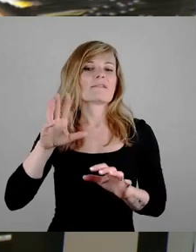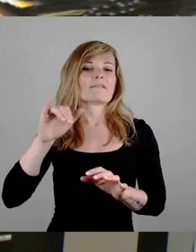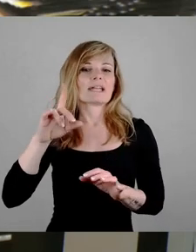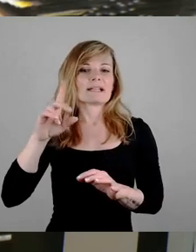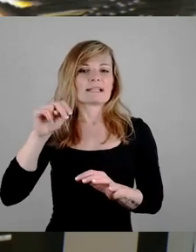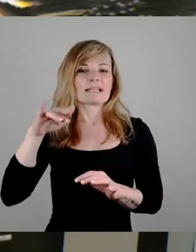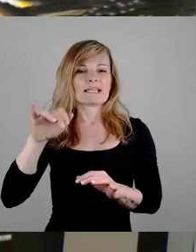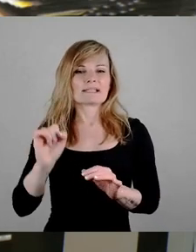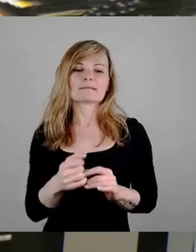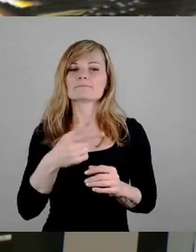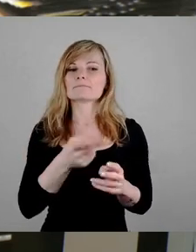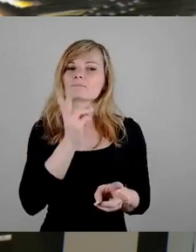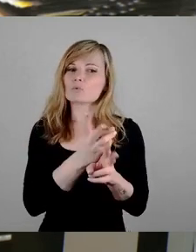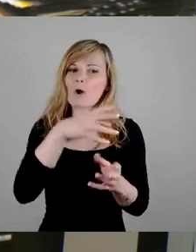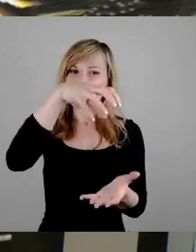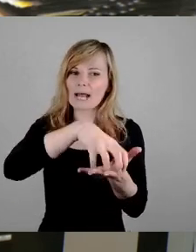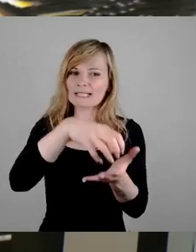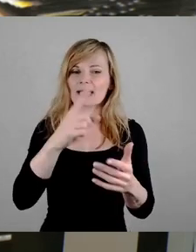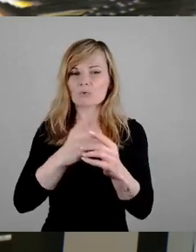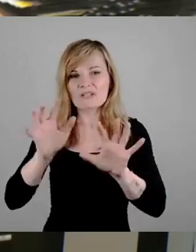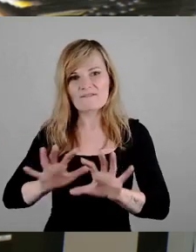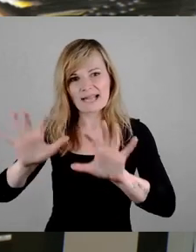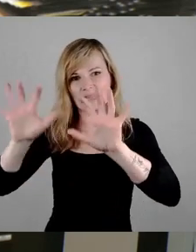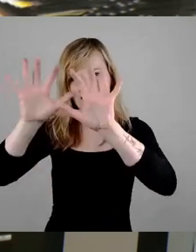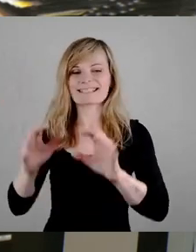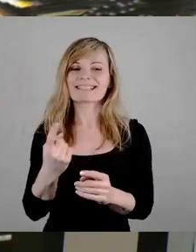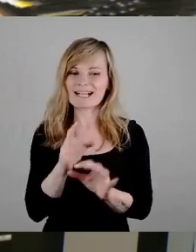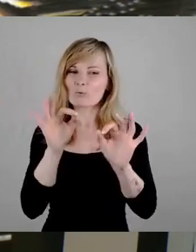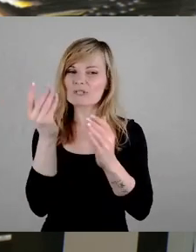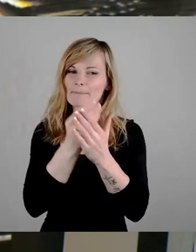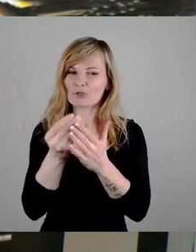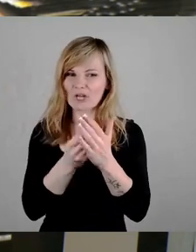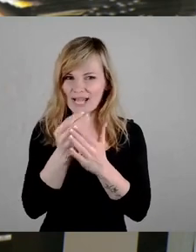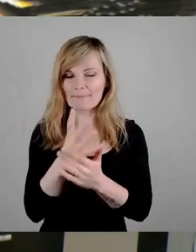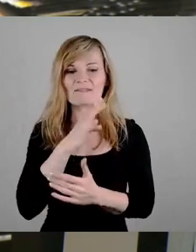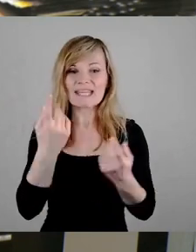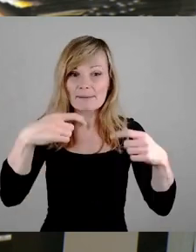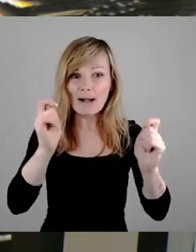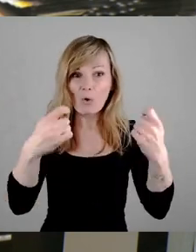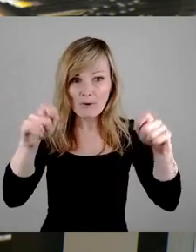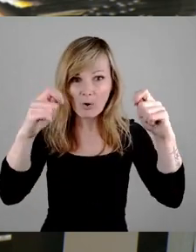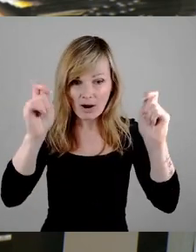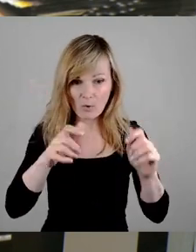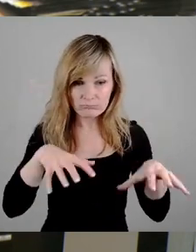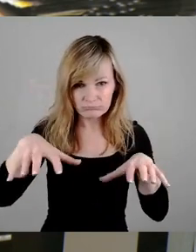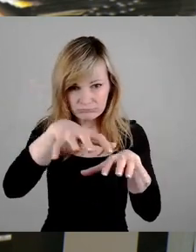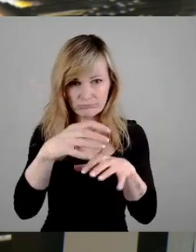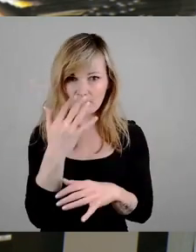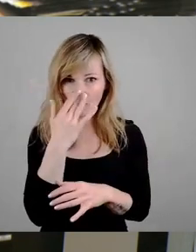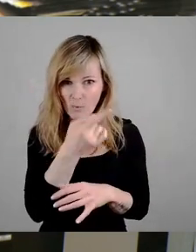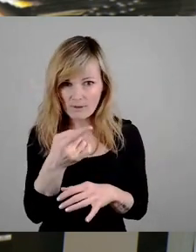er beschreibt aber ganz gut, was das ist, er ist nämlich der Versuch, sehr viel Baumaße zu schaffen in dem Bereich, wo jetzt eben keine